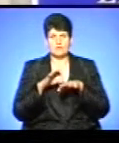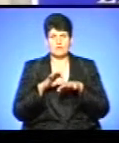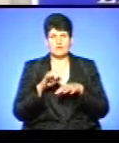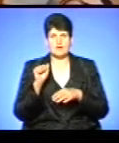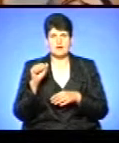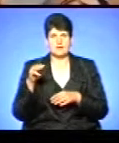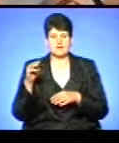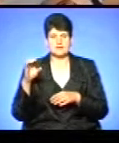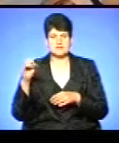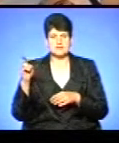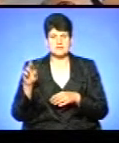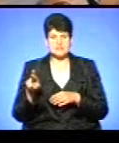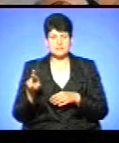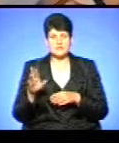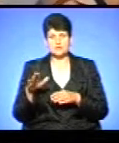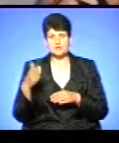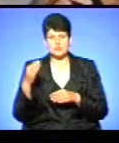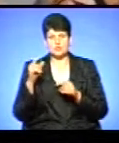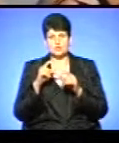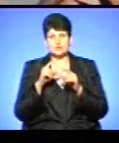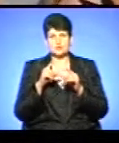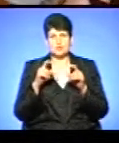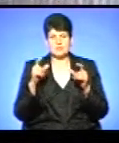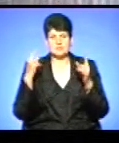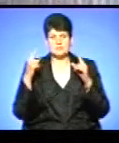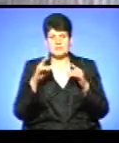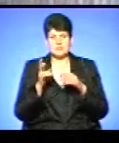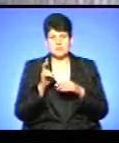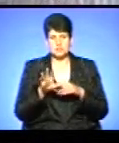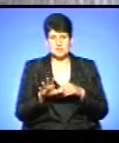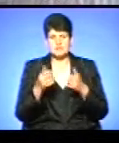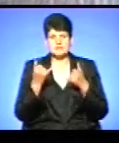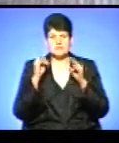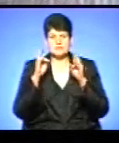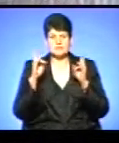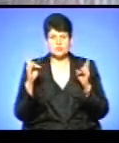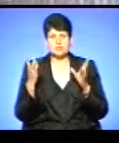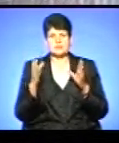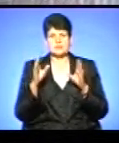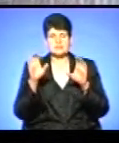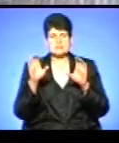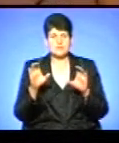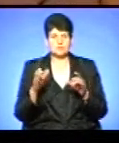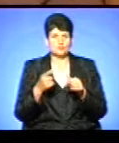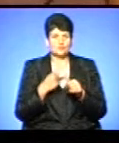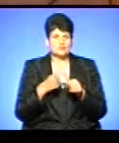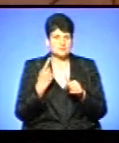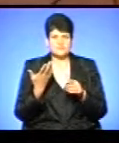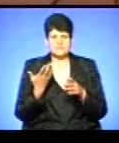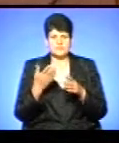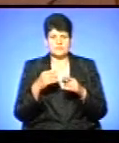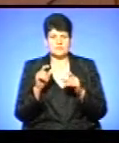атестацію. Сторона школи мистецтвно-судове засідання не з'явилася. Зараз невідомий статус закладу, тому не зрозуміло, хто